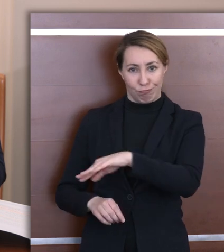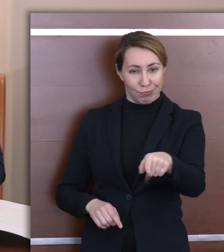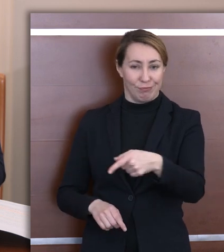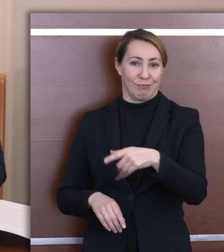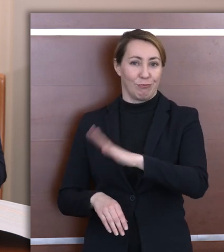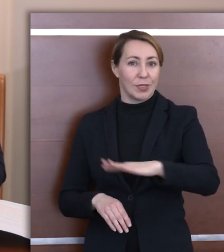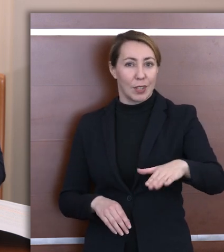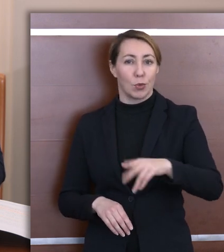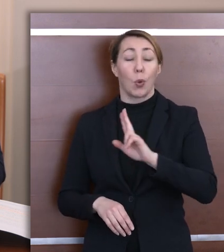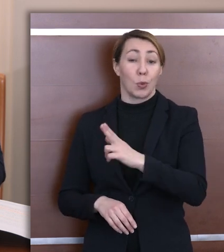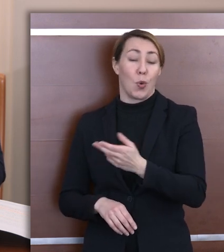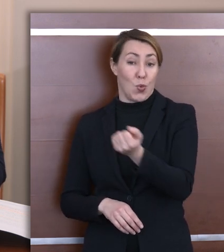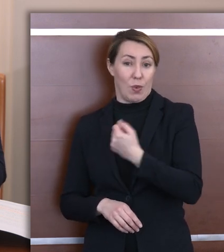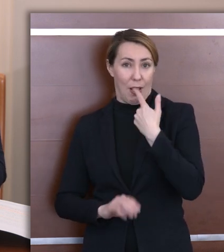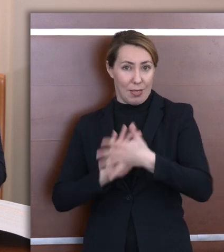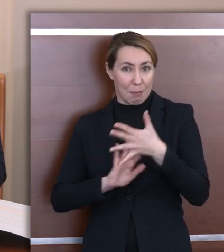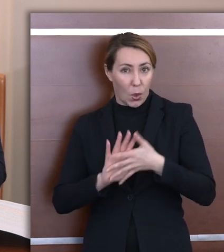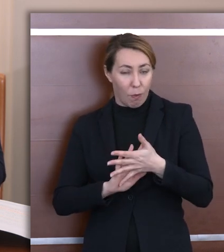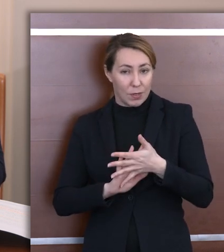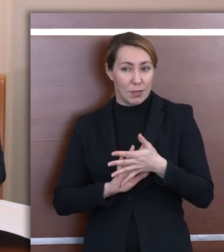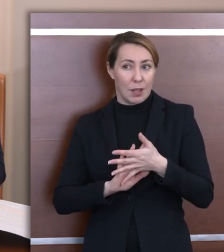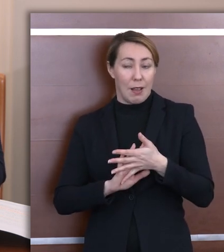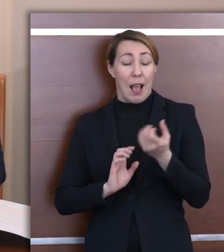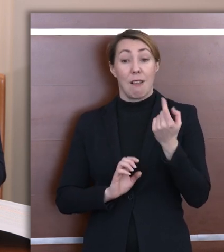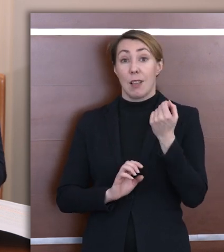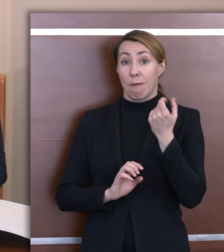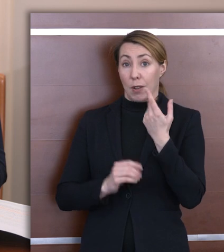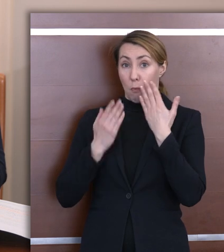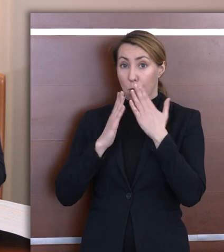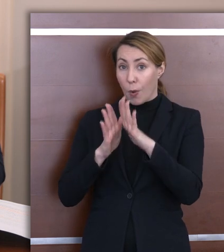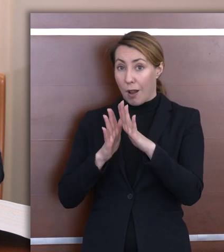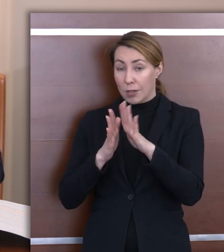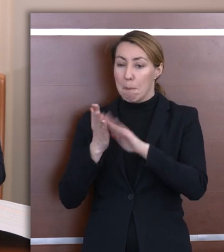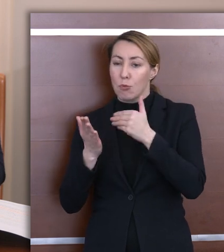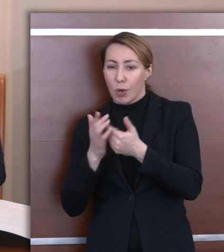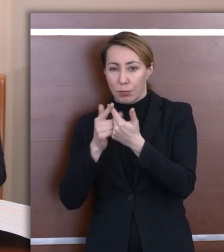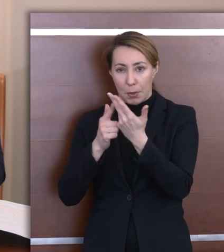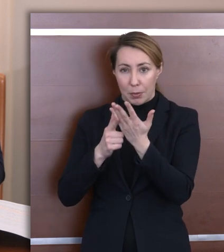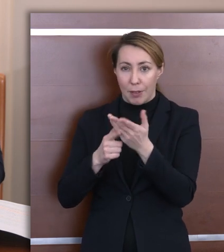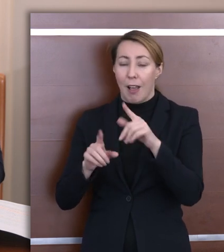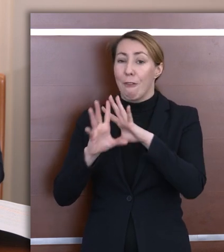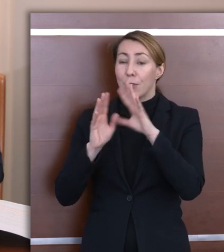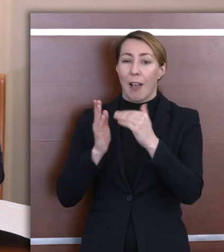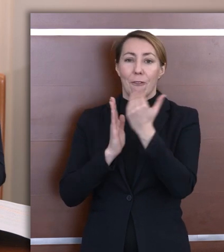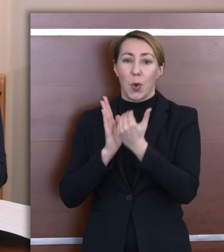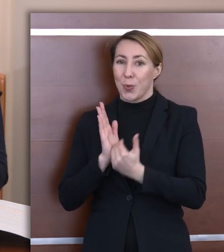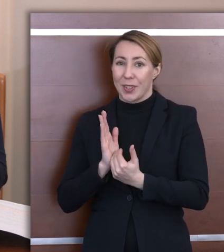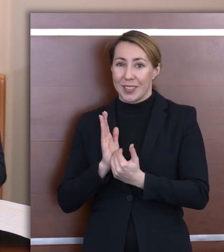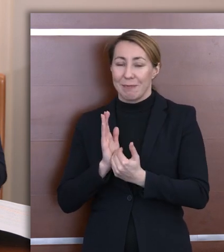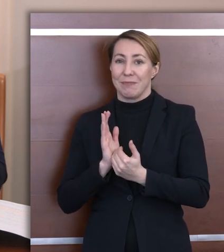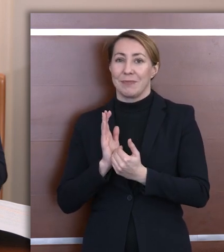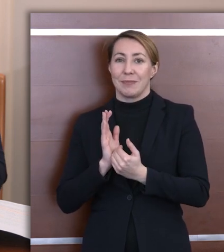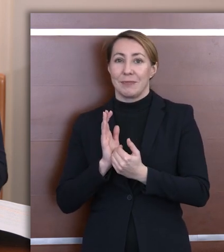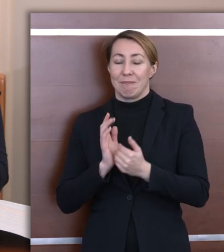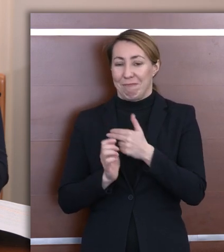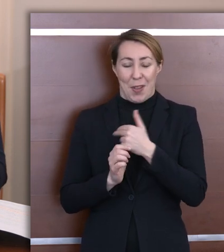używających języka migowego. Jak za chwilę pokażemy na konkretnych przykładach, te warunki nie zostały dotychczas przez nasze